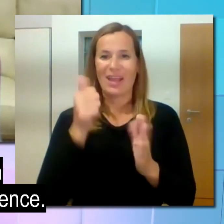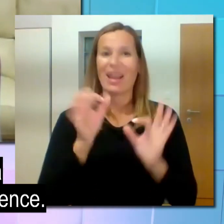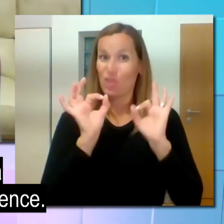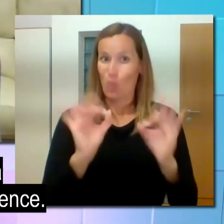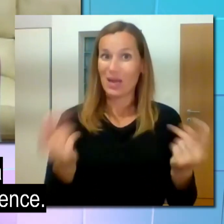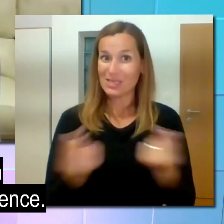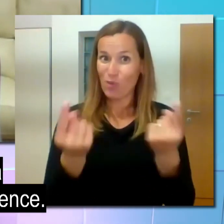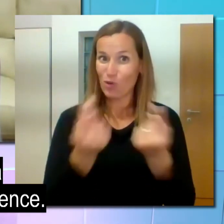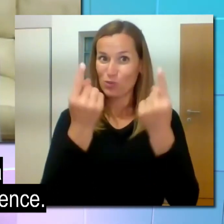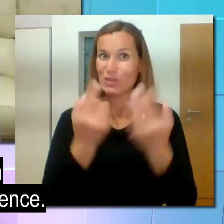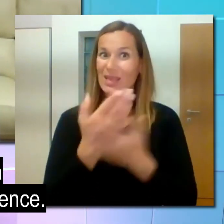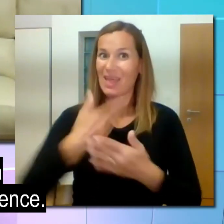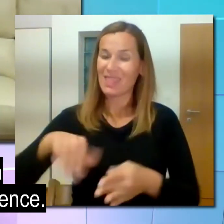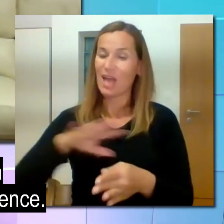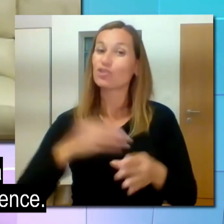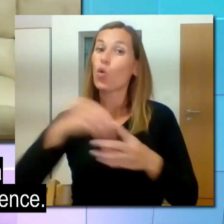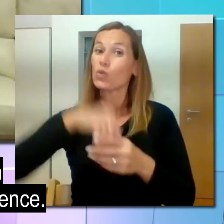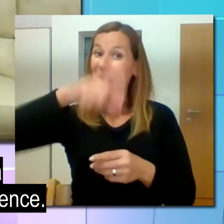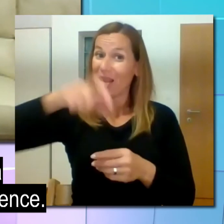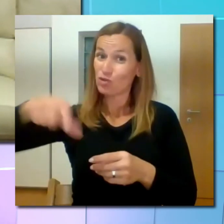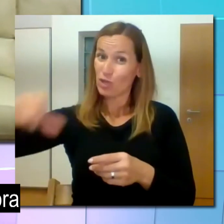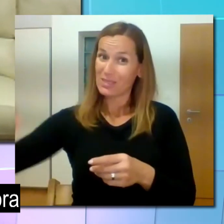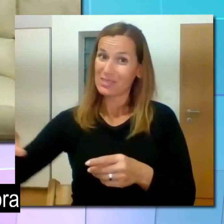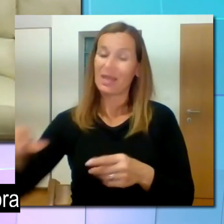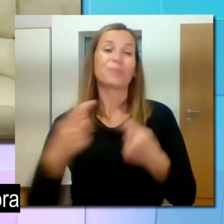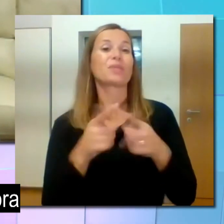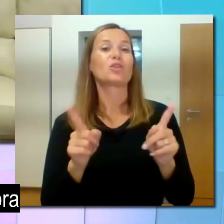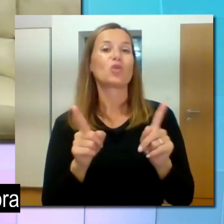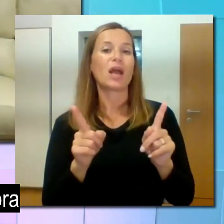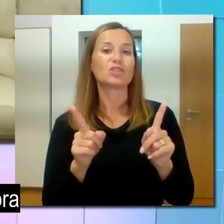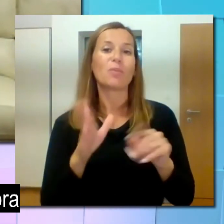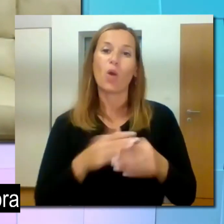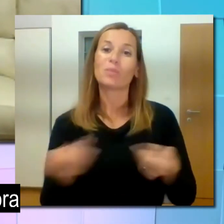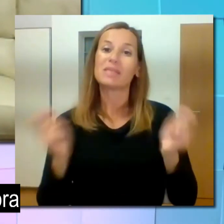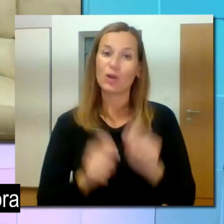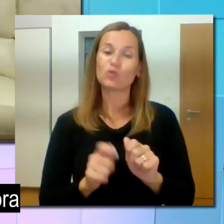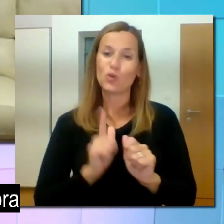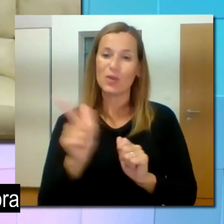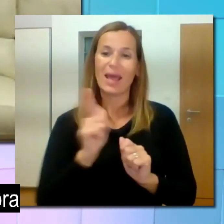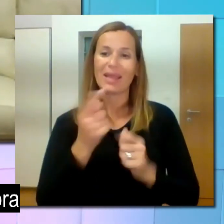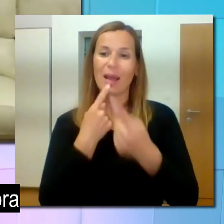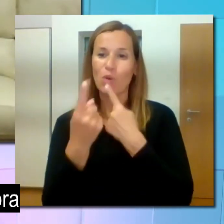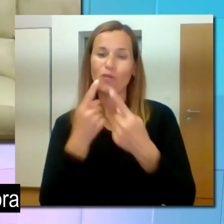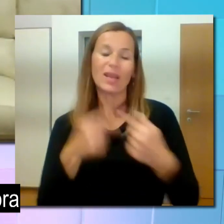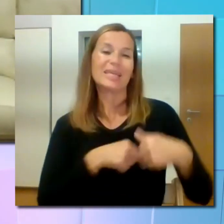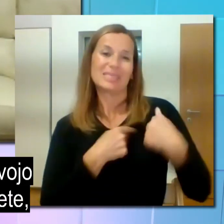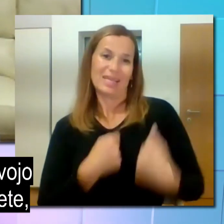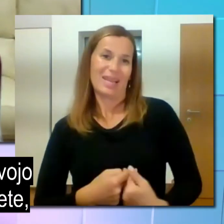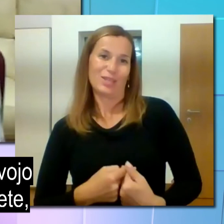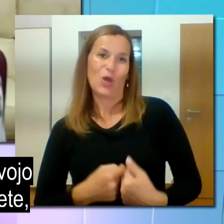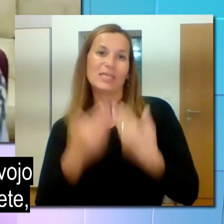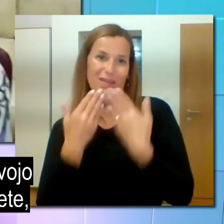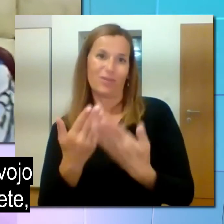vše ena dobra spodbuda za naše vdeležence. Sicer pa se ti v koncu najnega pogovora iskreno